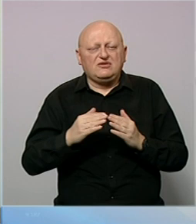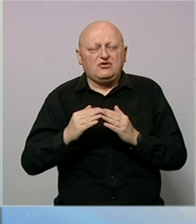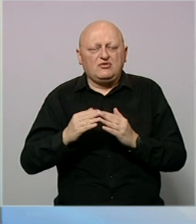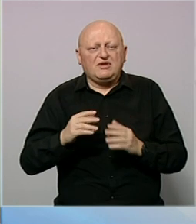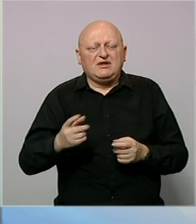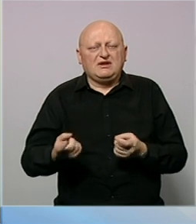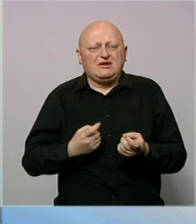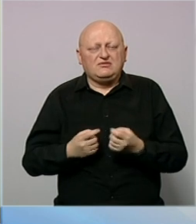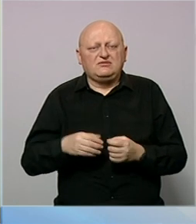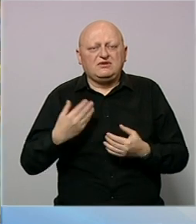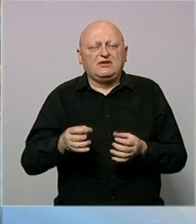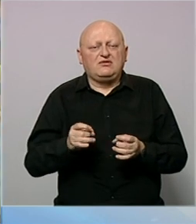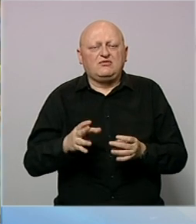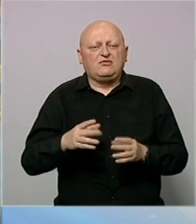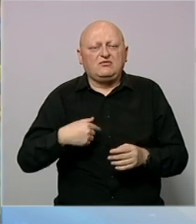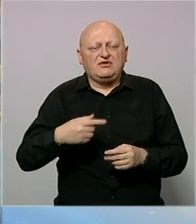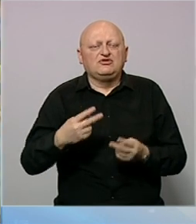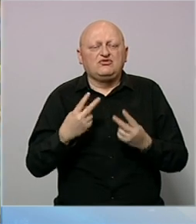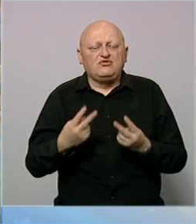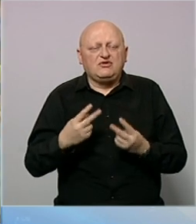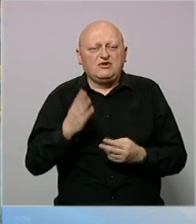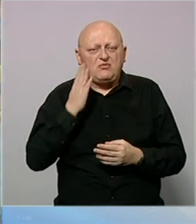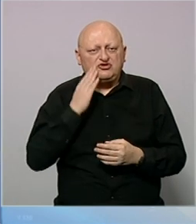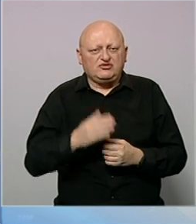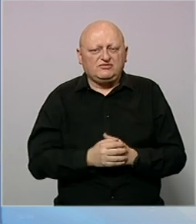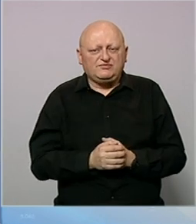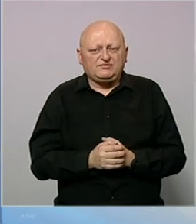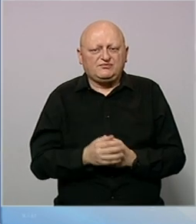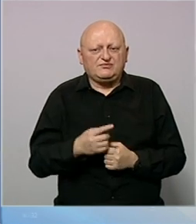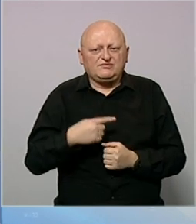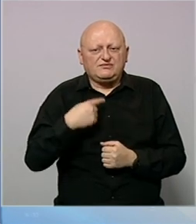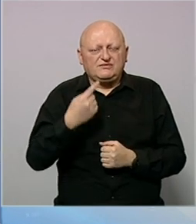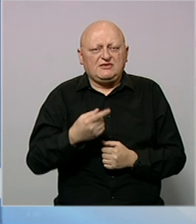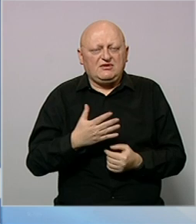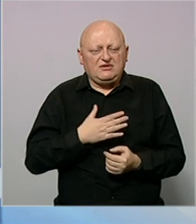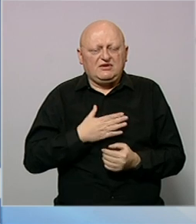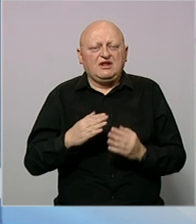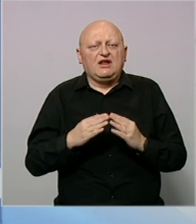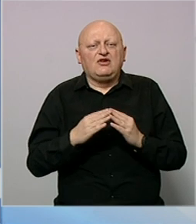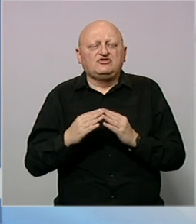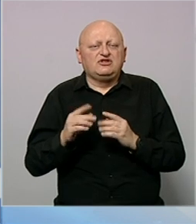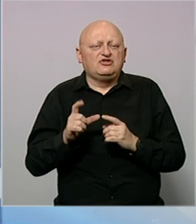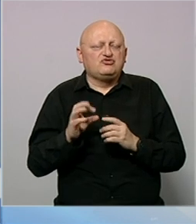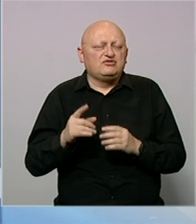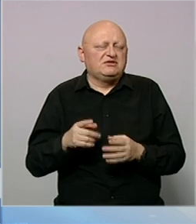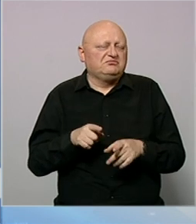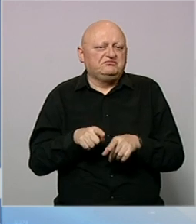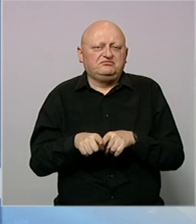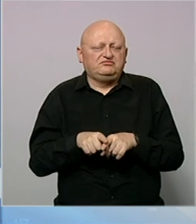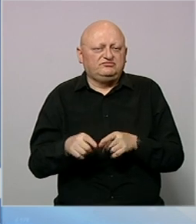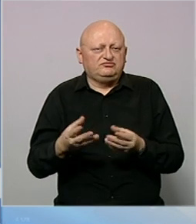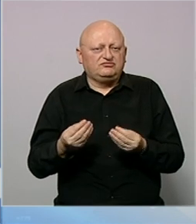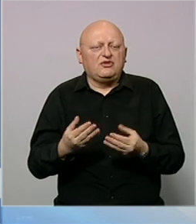reprezentacije poslane su poruke međusobnog uvažavanja i poštovanja. Recimo da su i naše komšije ili susjedi vrlo često